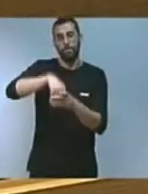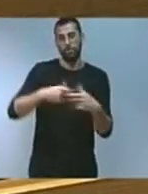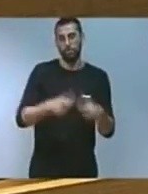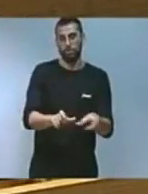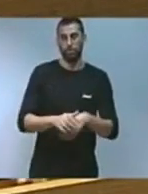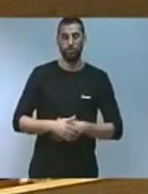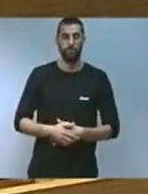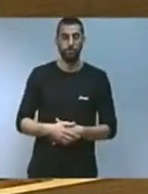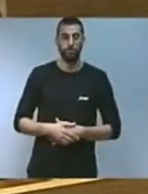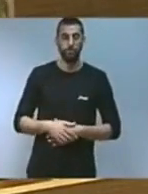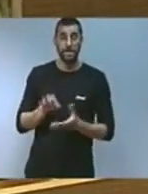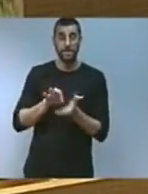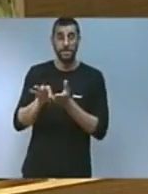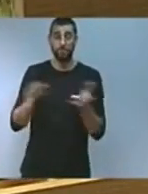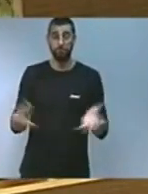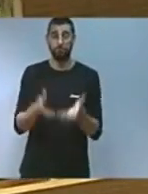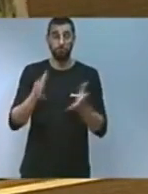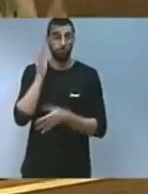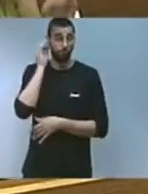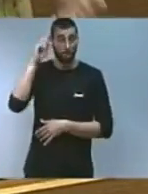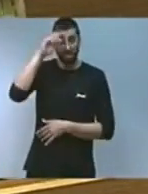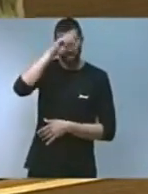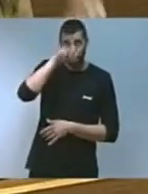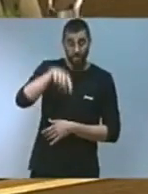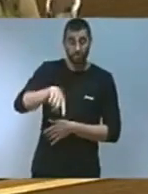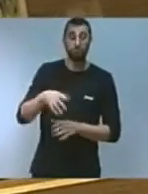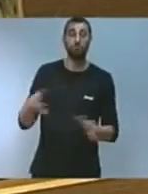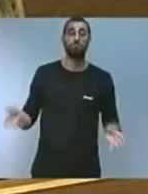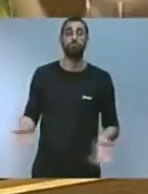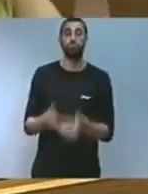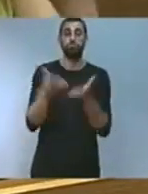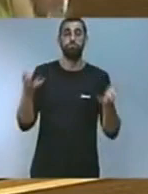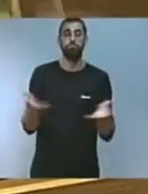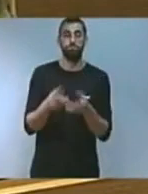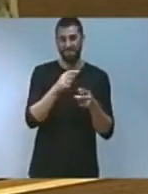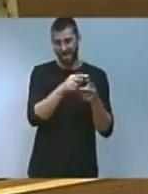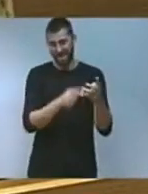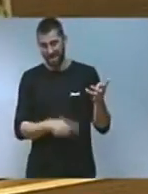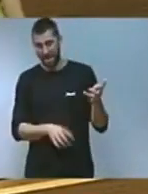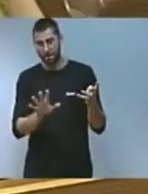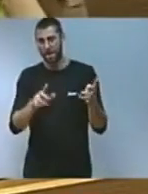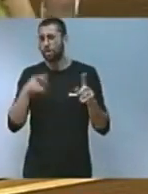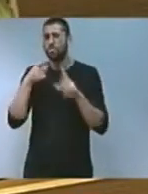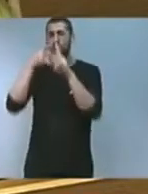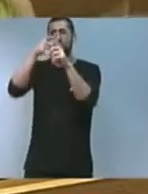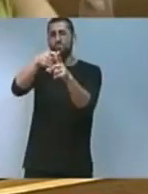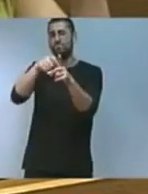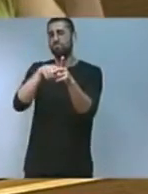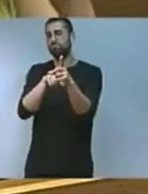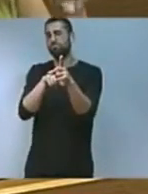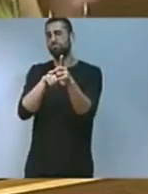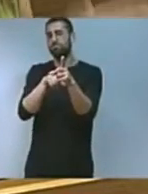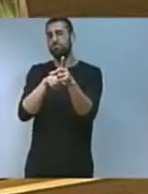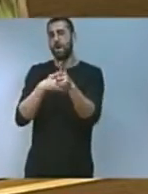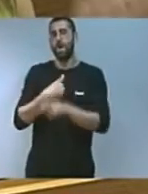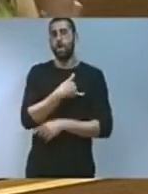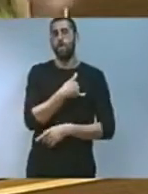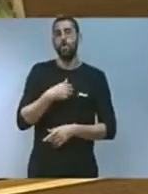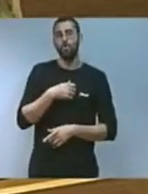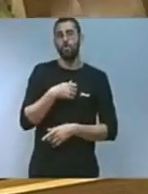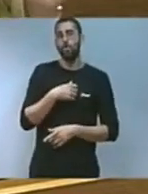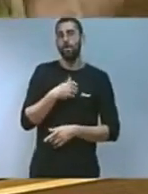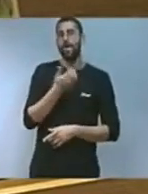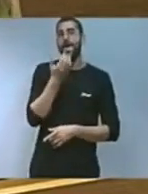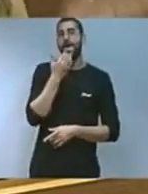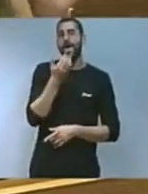de promoció de la dona rural impulsarem tot això però amb una màxima el paper exemplar de la dona